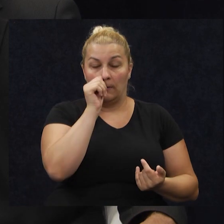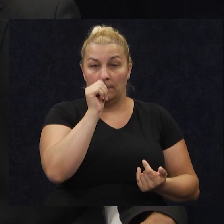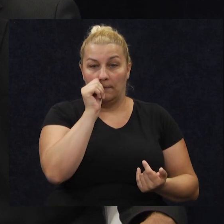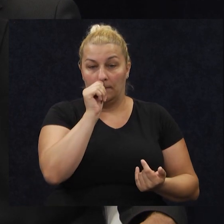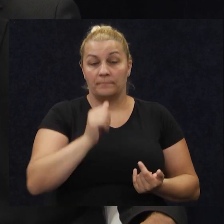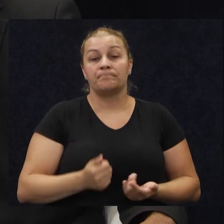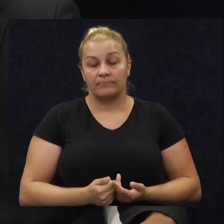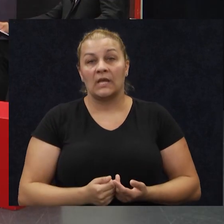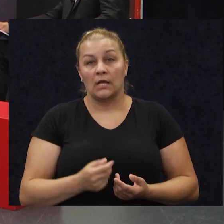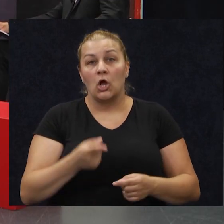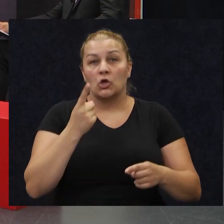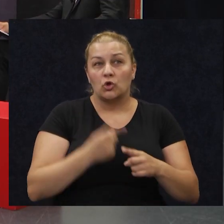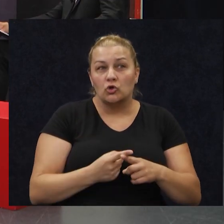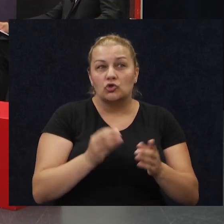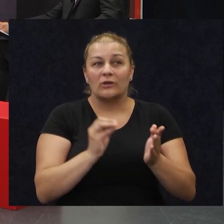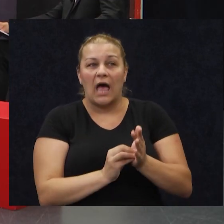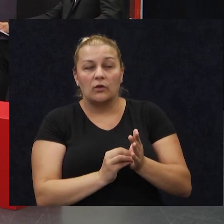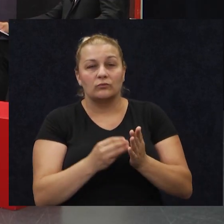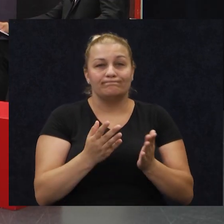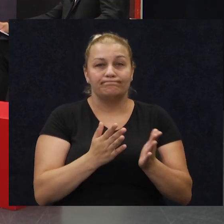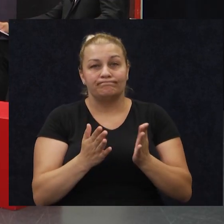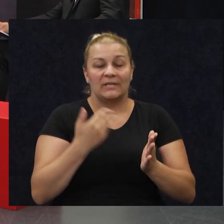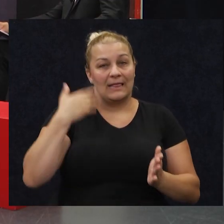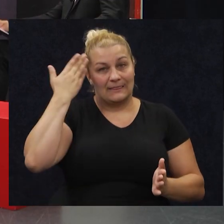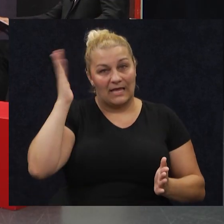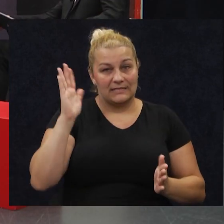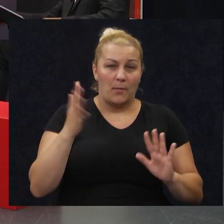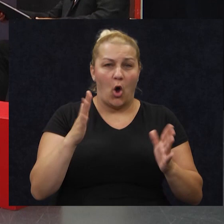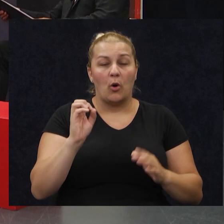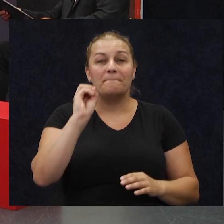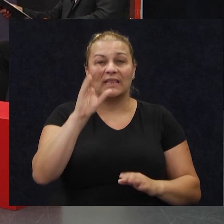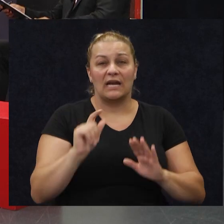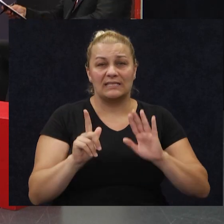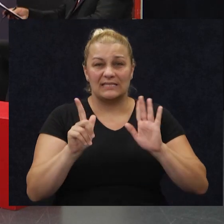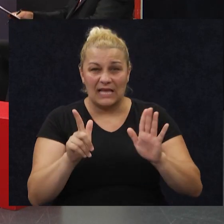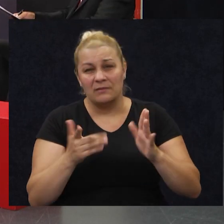Datum se točno zapravo ne zna. Datum 15. srpnja je,